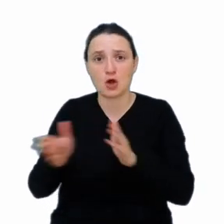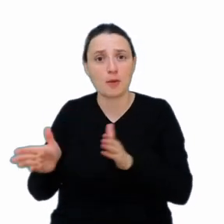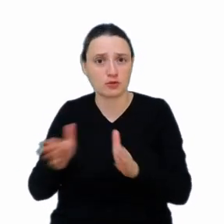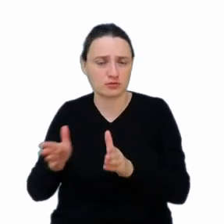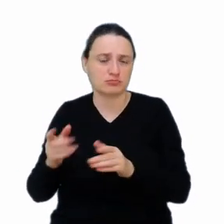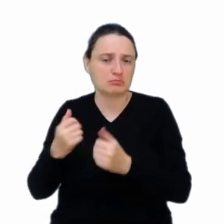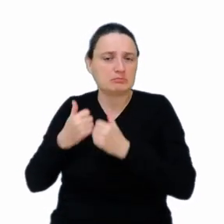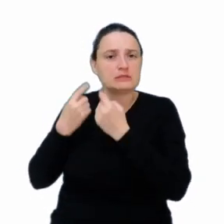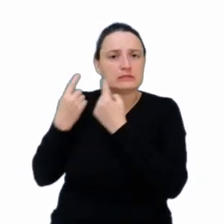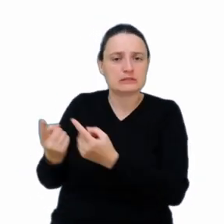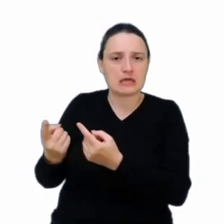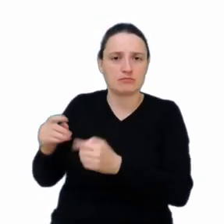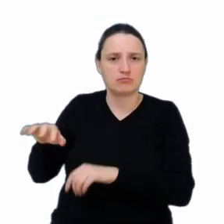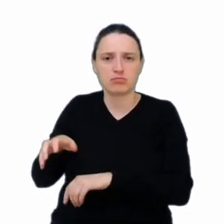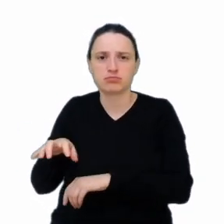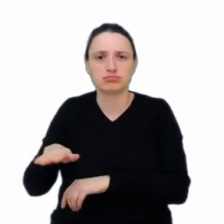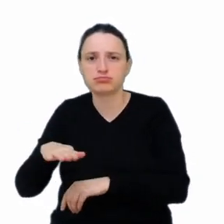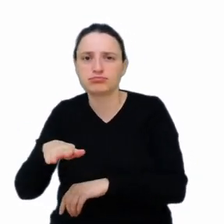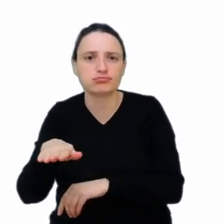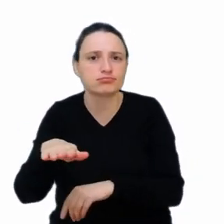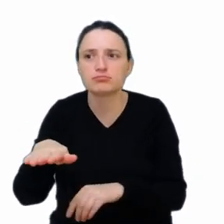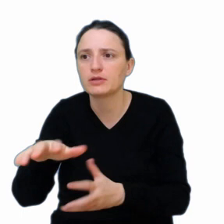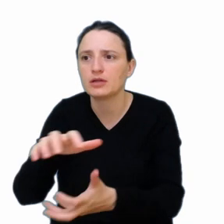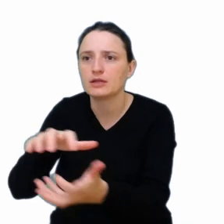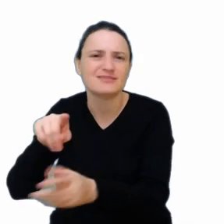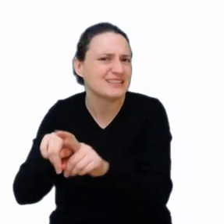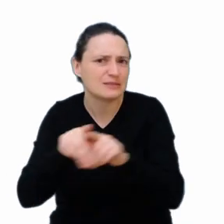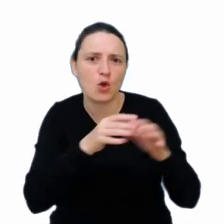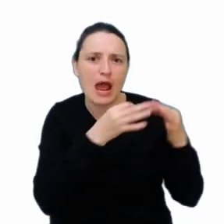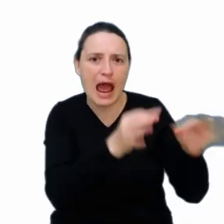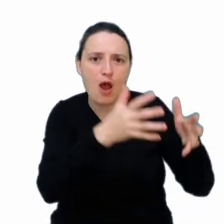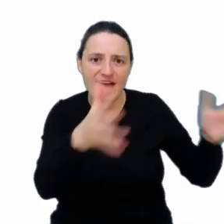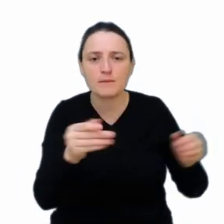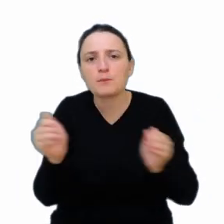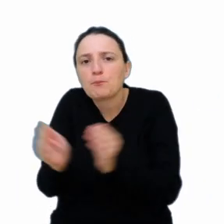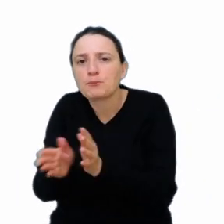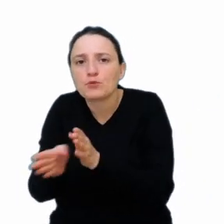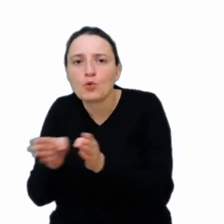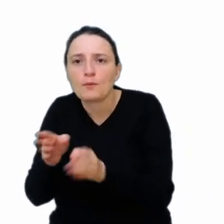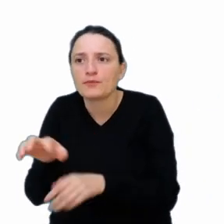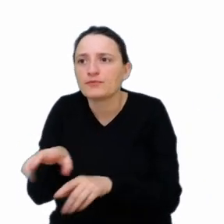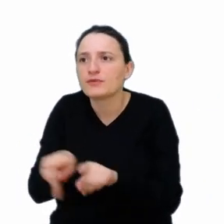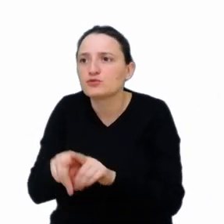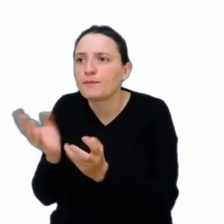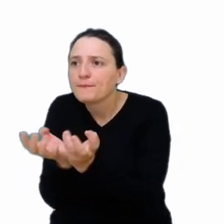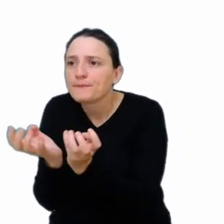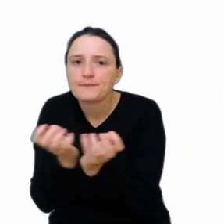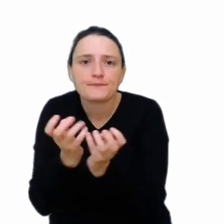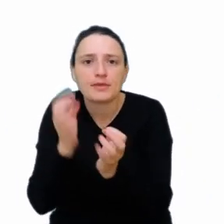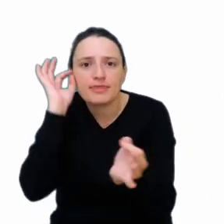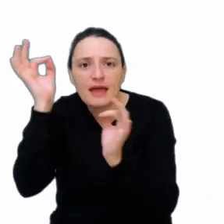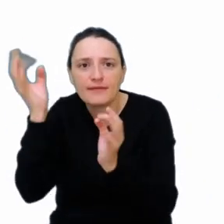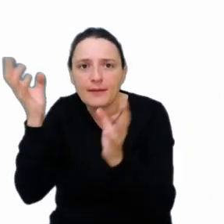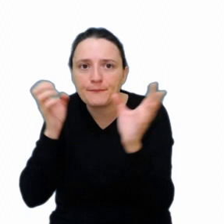same orientują się w świecie, tak samo dokładnie jak samochody, czyli też pozyskują dziesiątki danych z otoczenia, wiedzą co jest